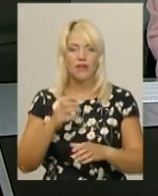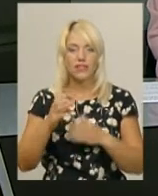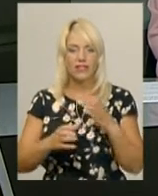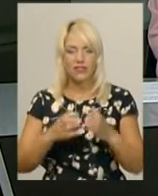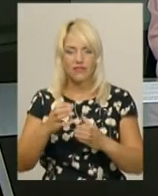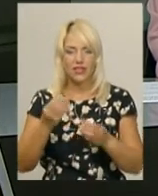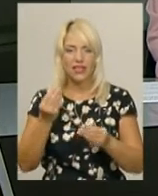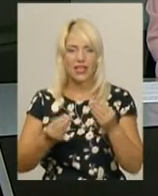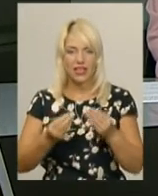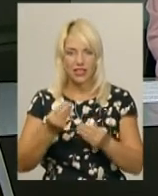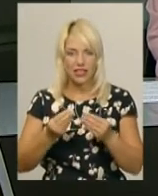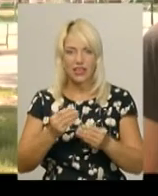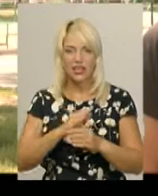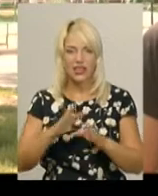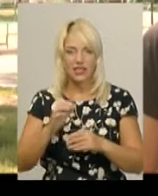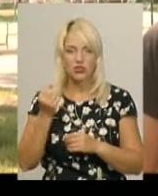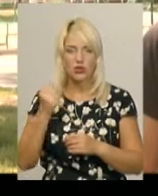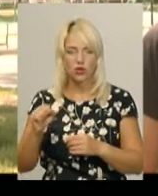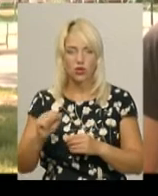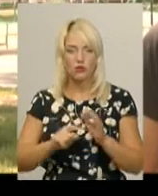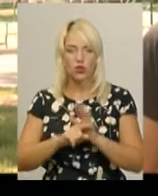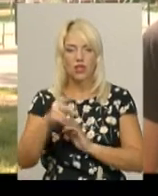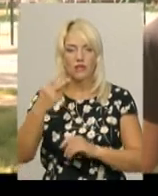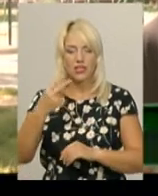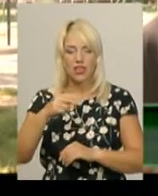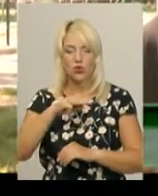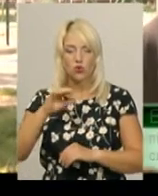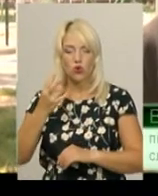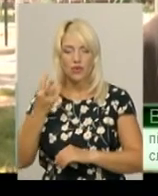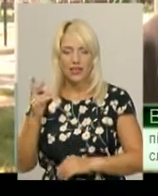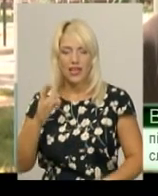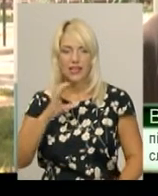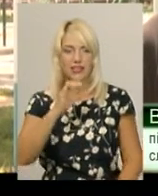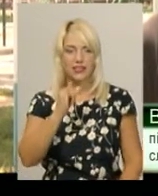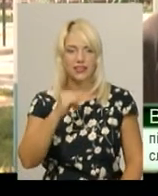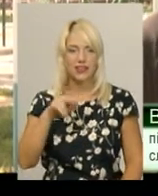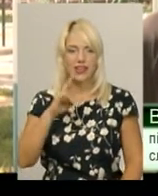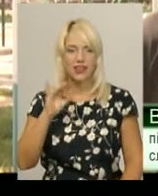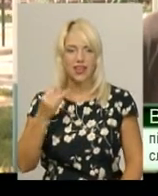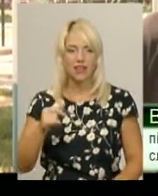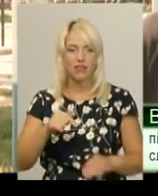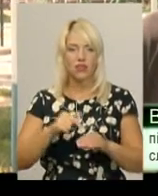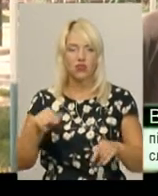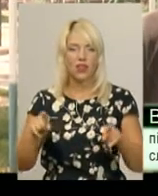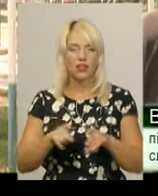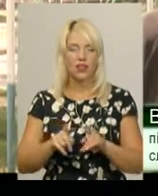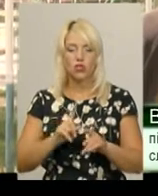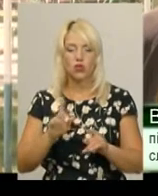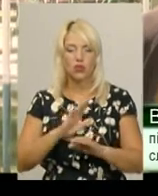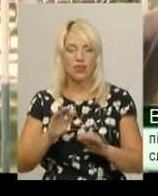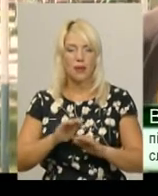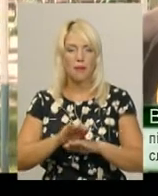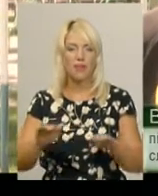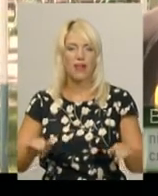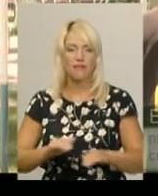жовтня у Сіднеї. Відчуття таке, що вже не пливеш, тиш і сил дуже